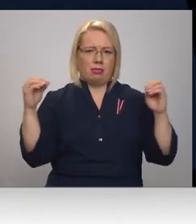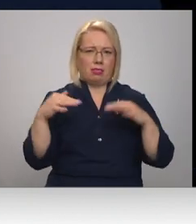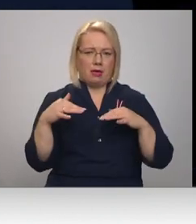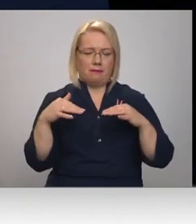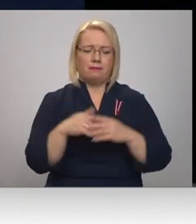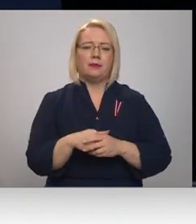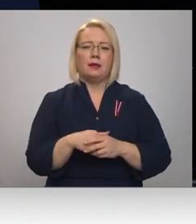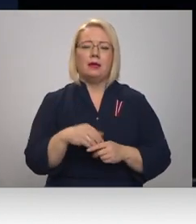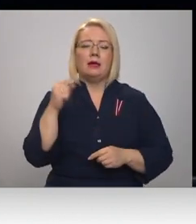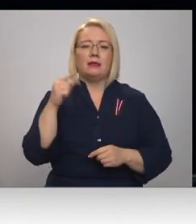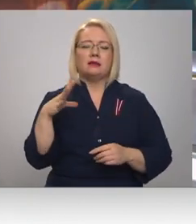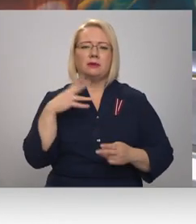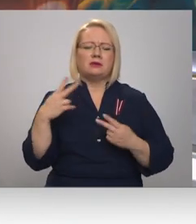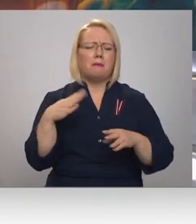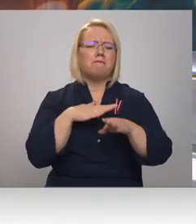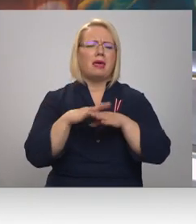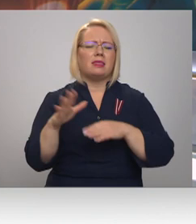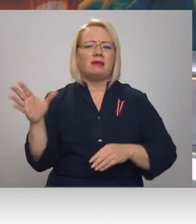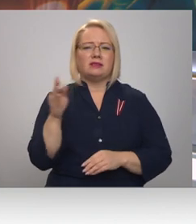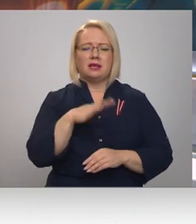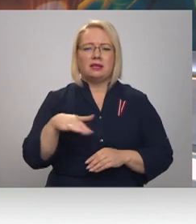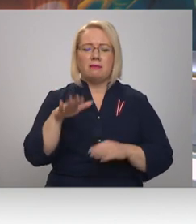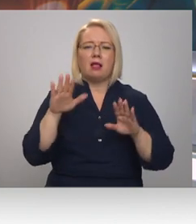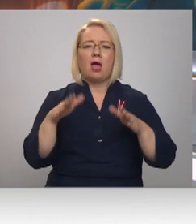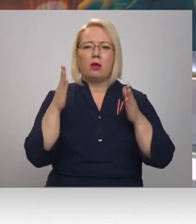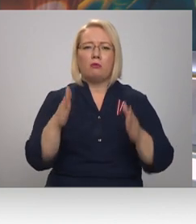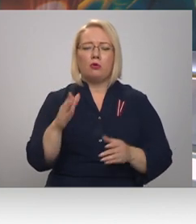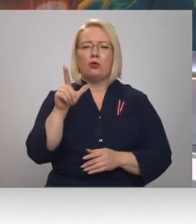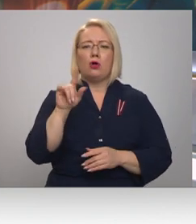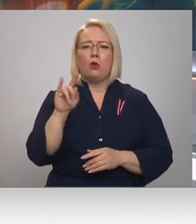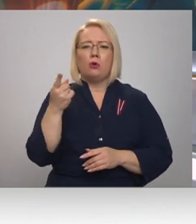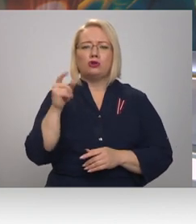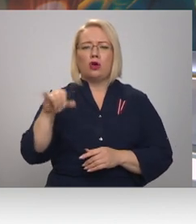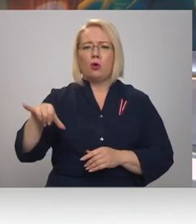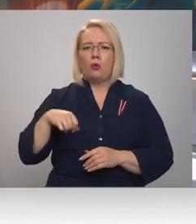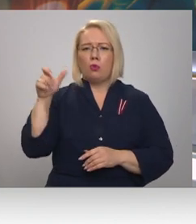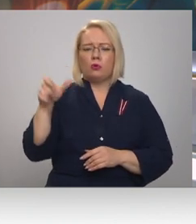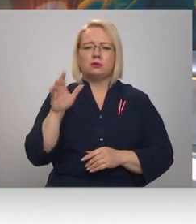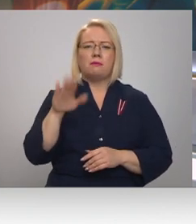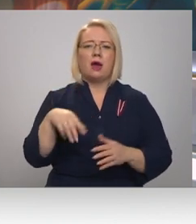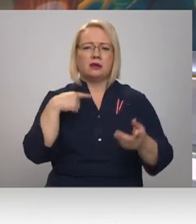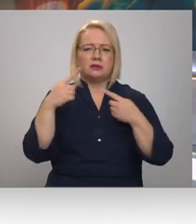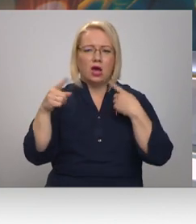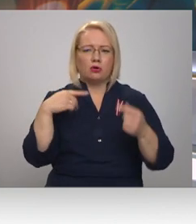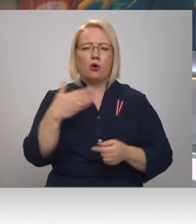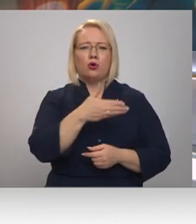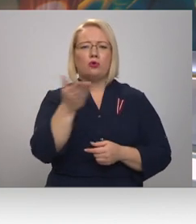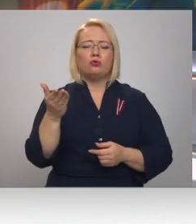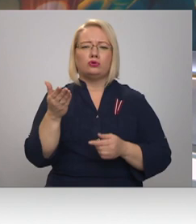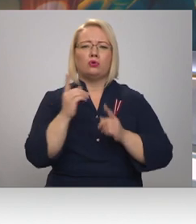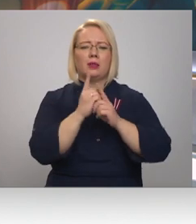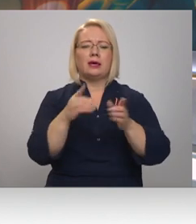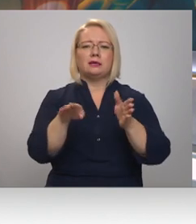Tas skanēja iedvesmēši pilnīgi visa ģimene. Lai tā būtu lukšskumis, liels paldies par sarunu un liels paldies arī par jūsu līdzgalību šajā